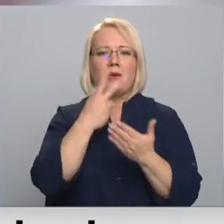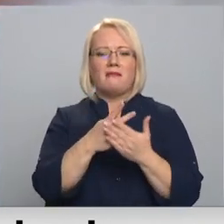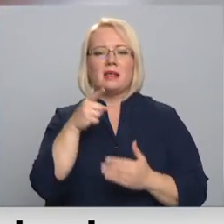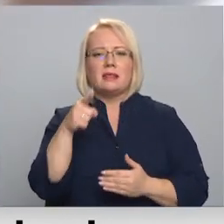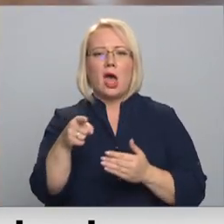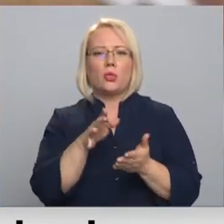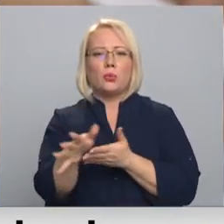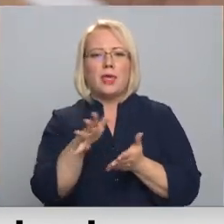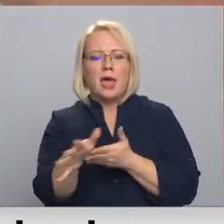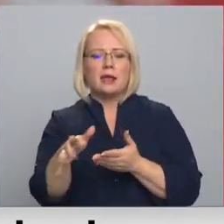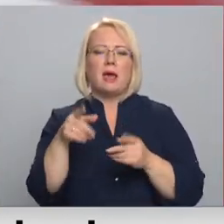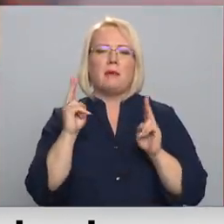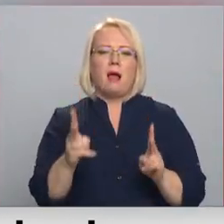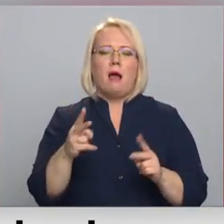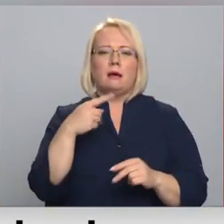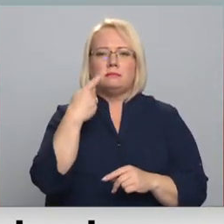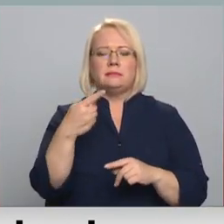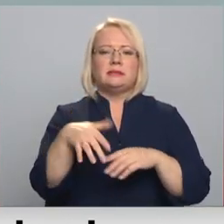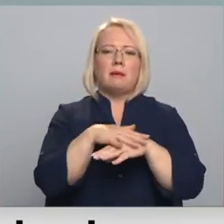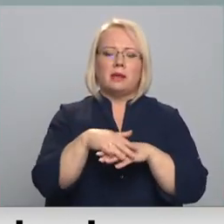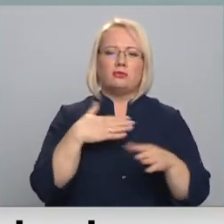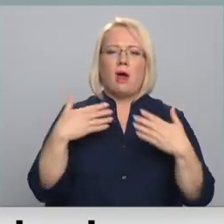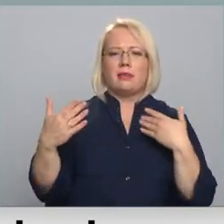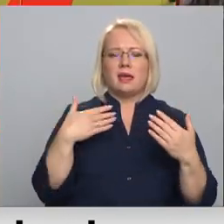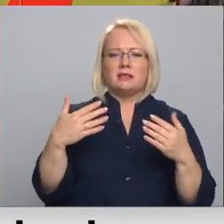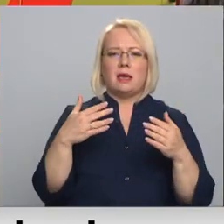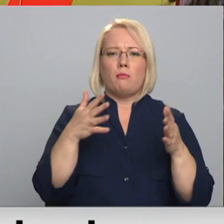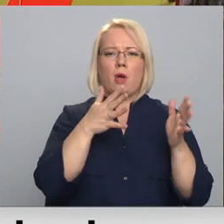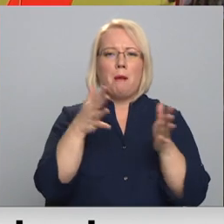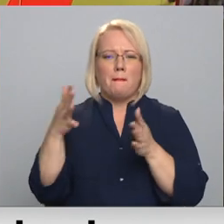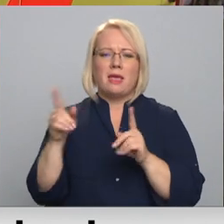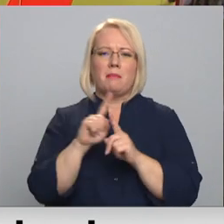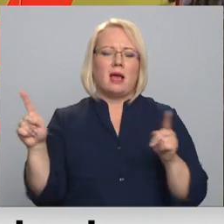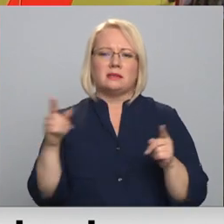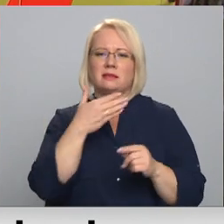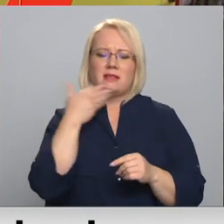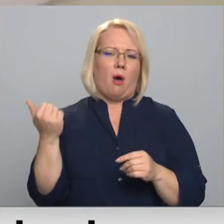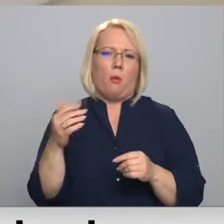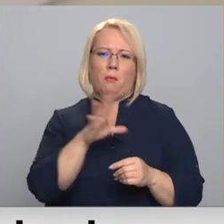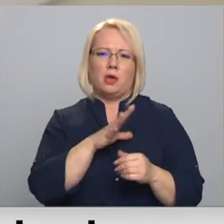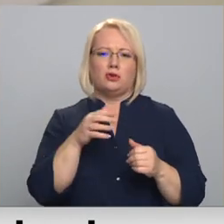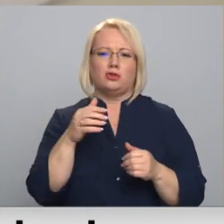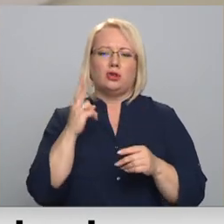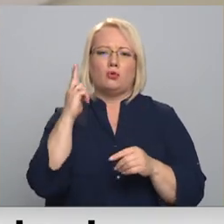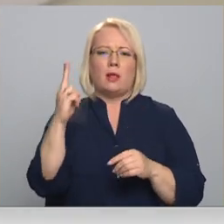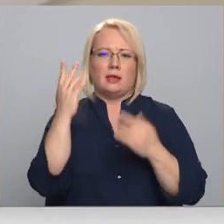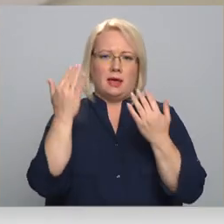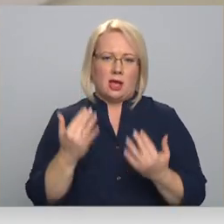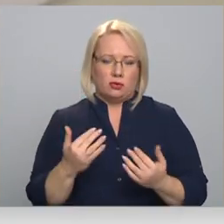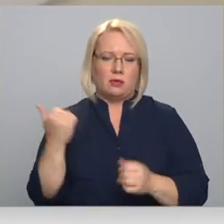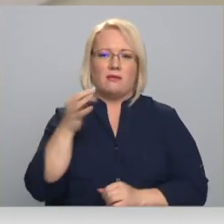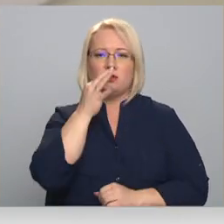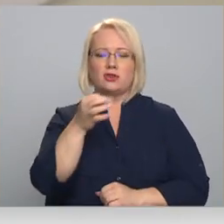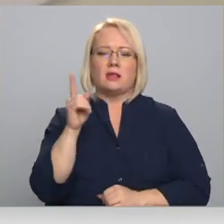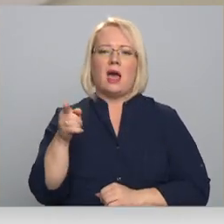izlietotie līdzekļi reklāmas un sabiedrisko attiecību kampaņām, kas nesot nesašas solītos rezultātus. Tā varēja būt daudz stingrāka,